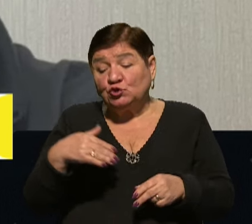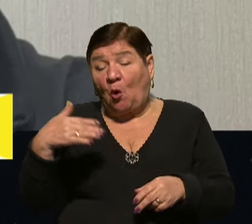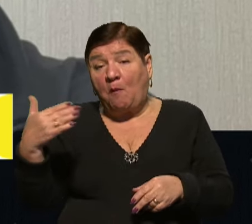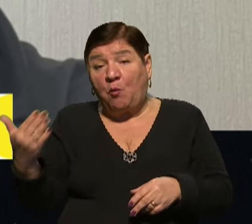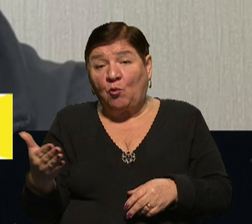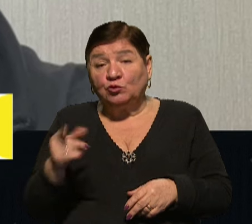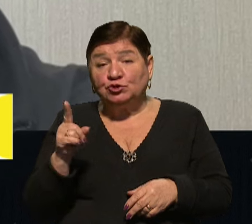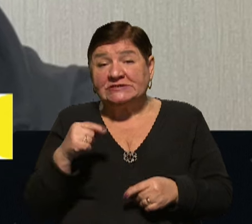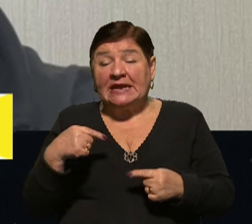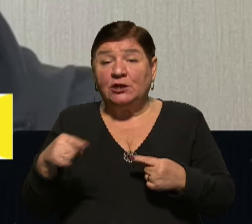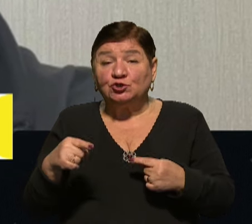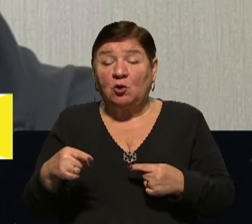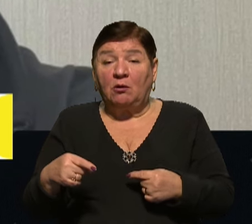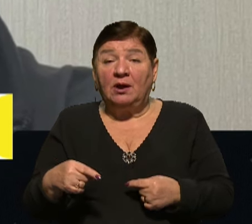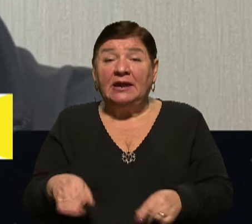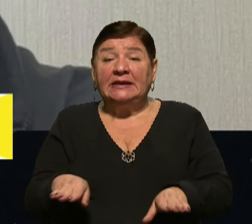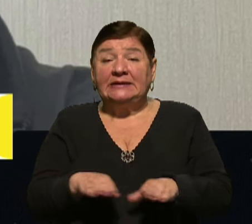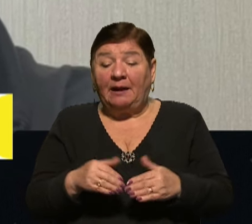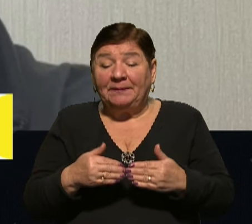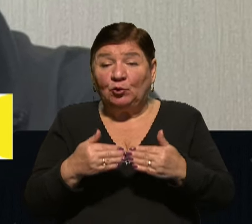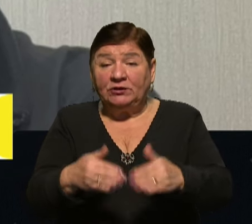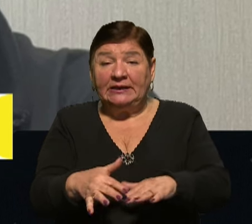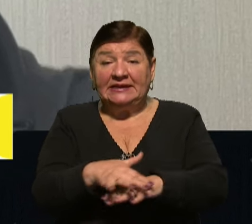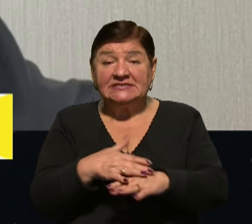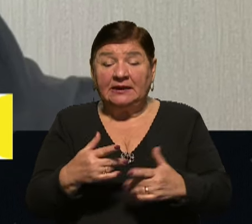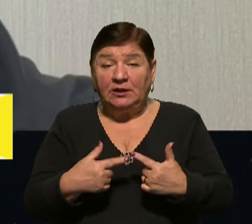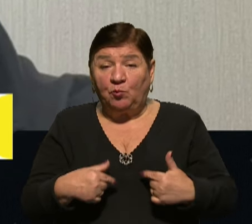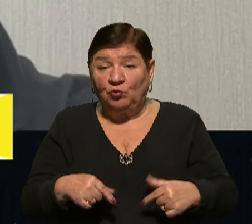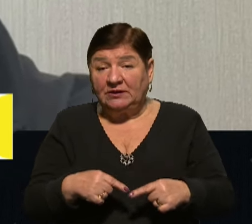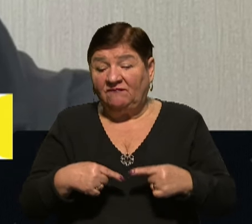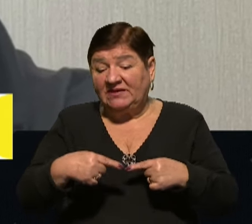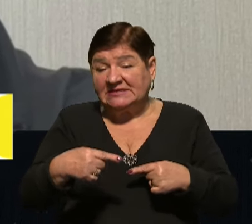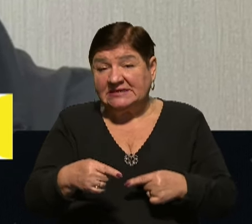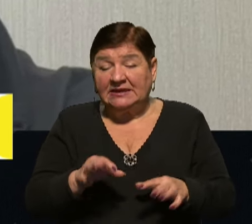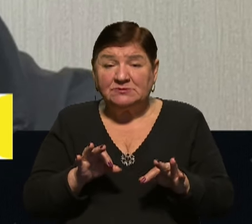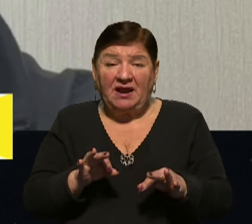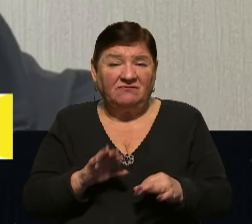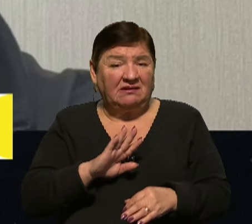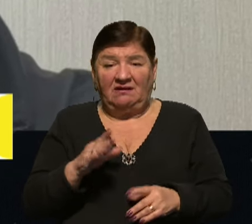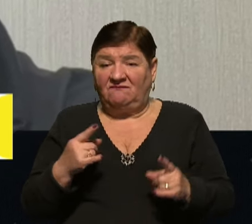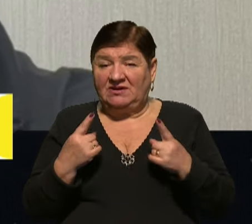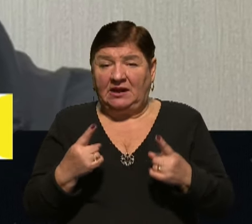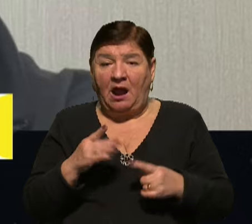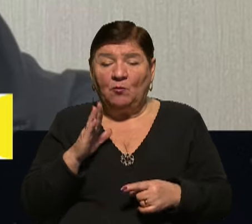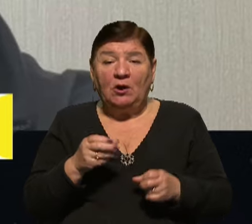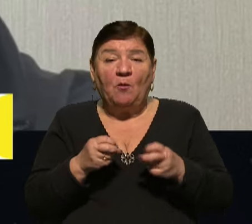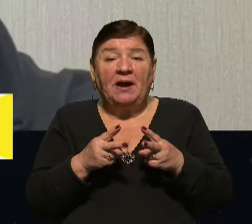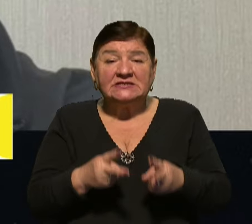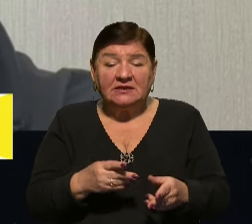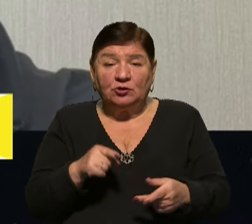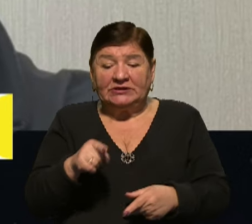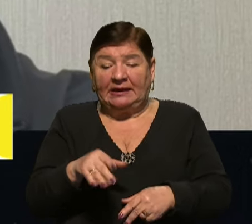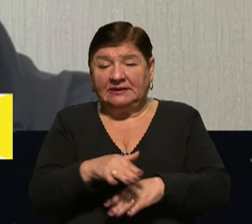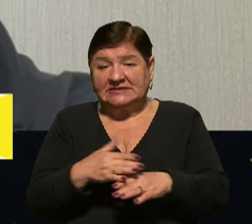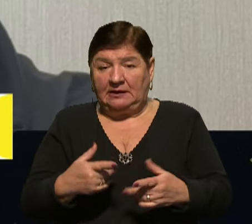що з іншого боку у нас так само підходять населені пункти, і що там відстань насправді невелика, і буде небезпека до тих